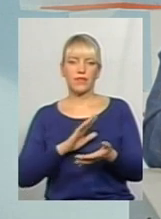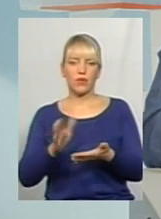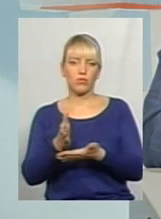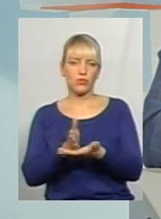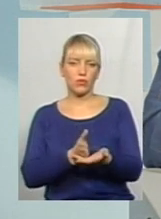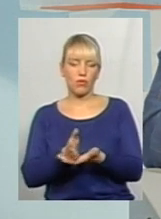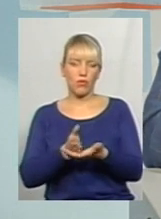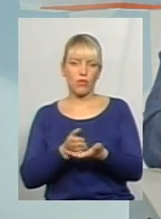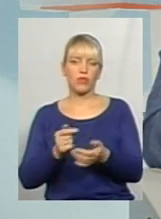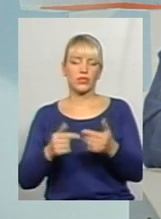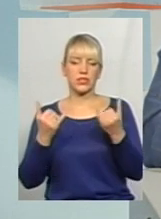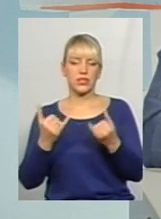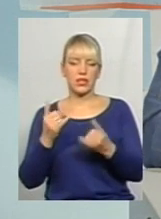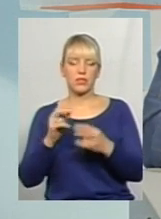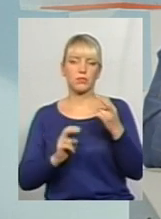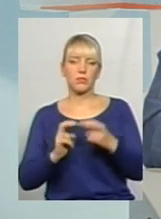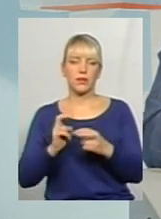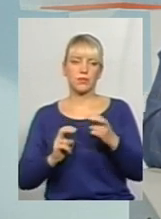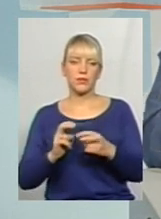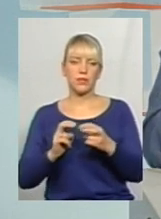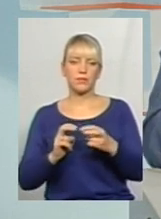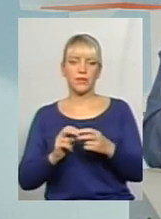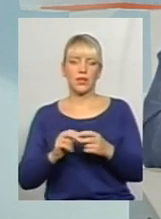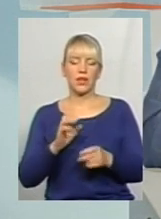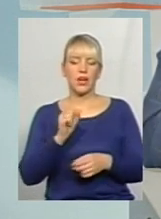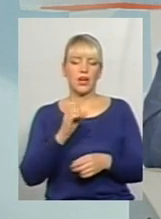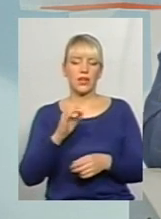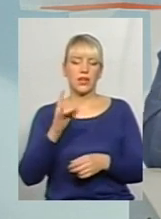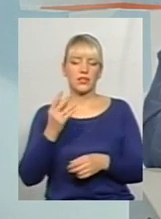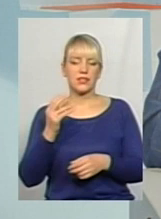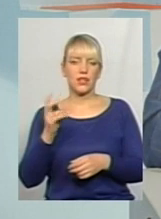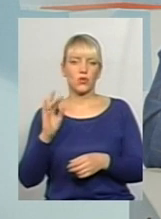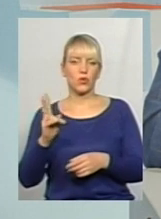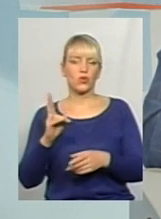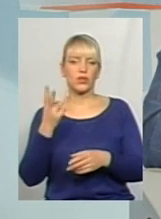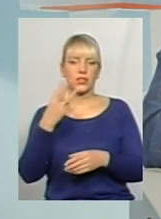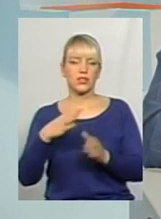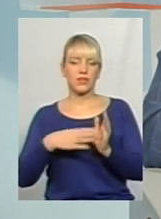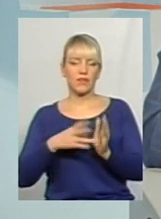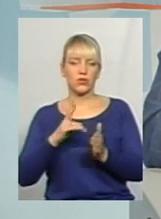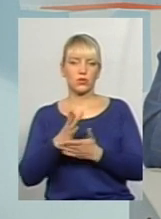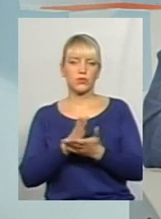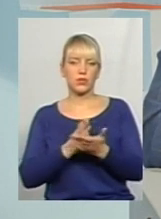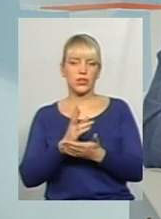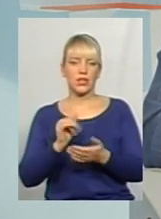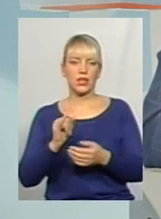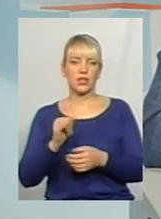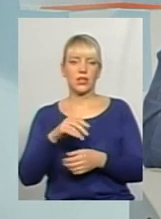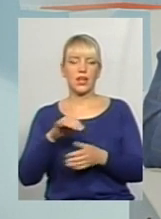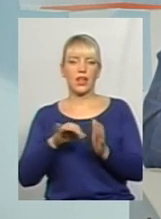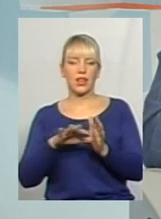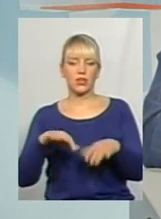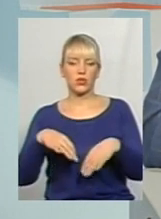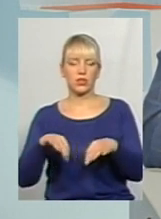в підприємство ФОБ Марценюк, яке обслуговує 39 маршрут, і в комунальному підприємстві Електротранс